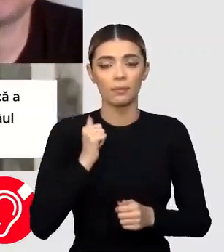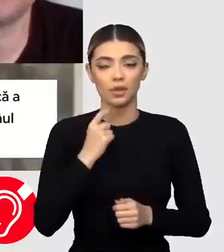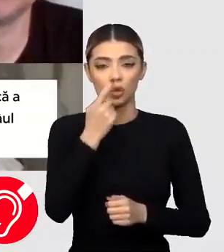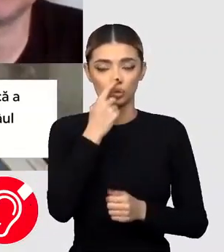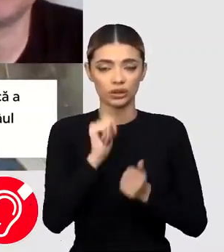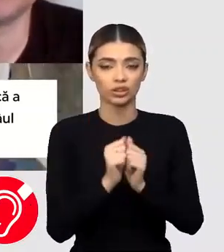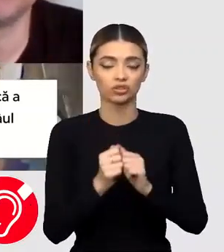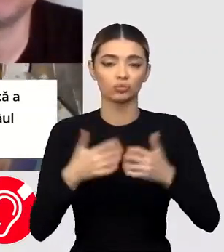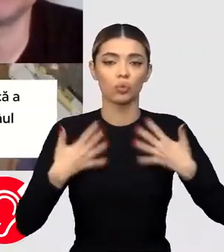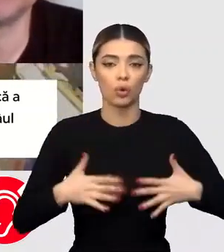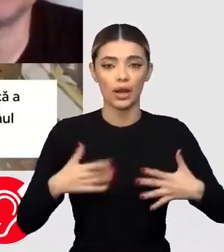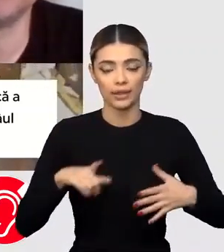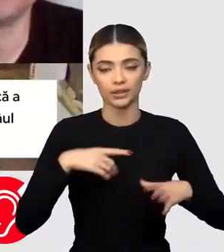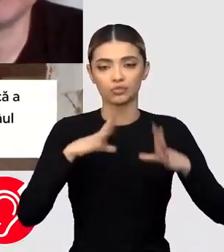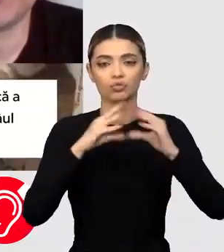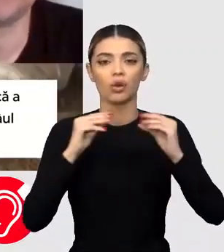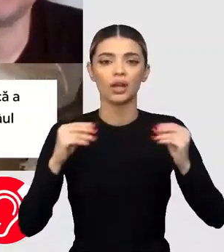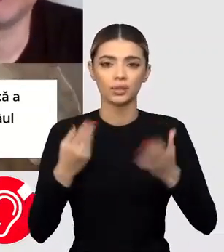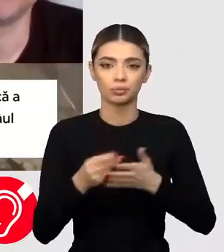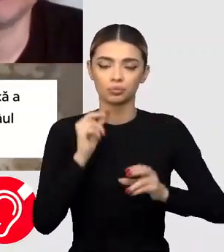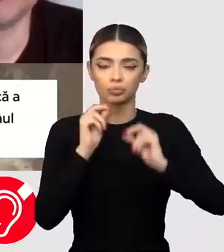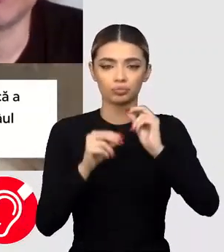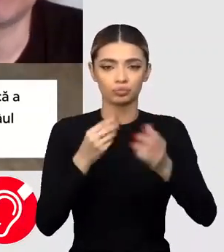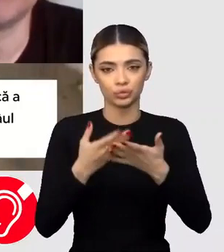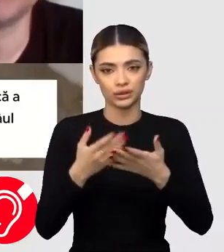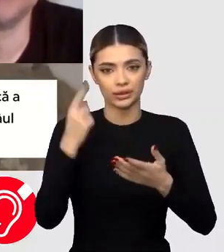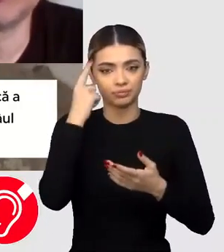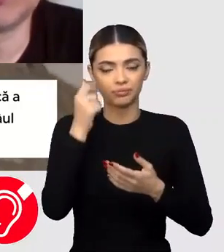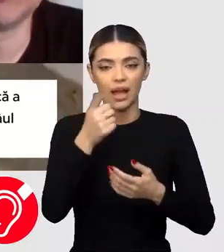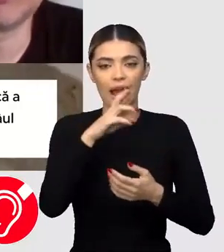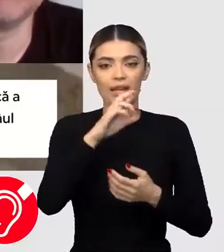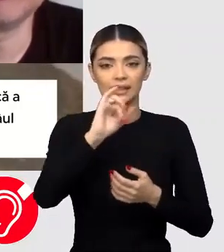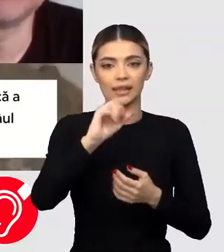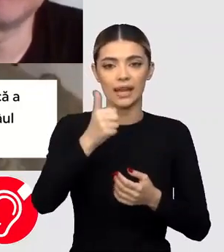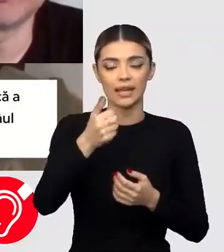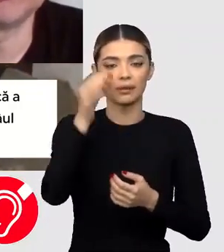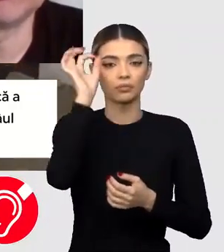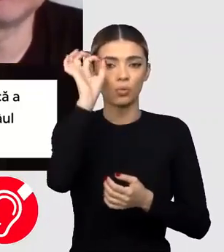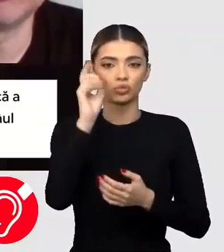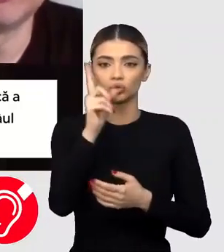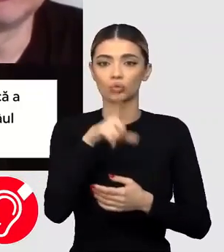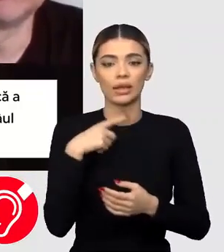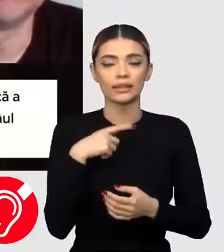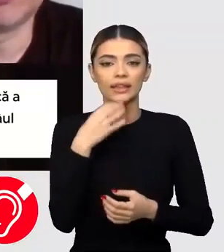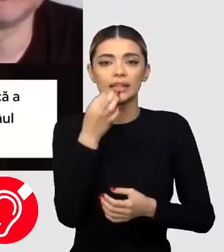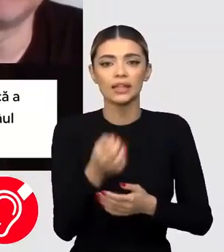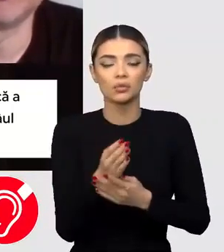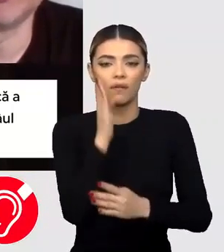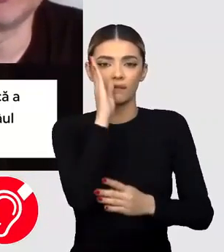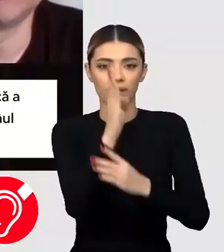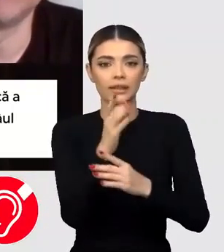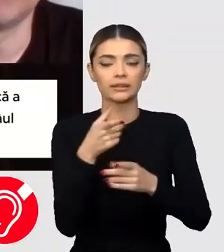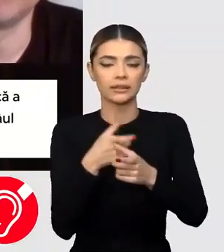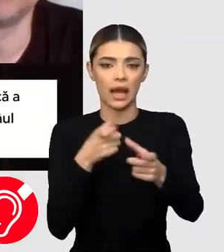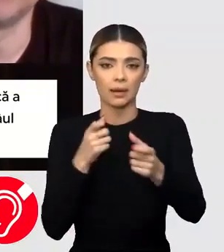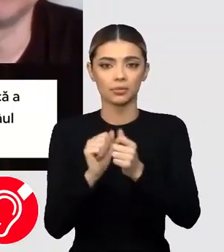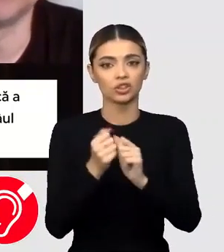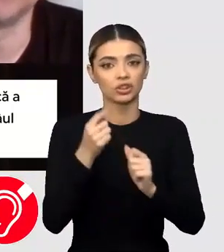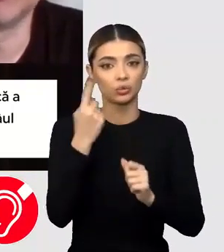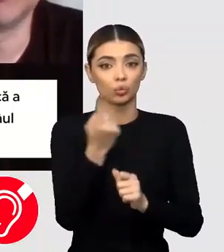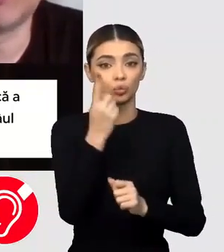Ucraina folosesc foarte mult atelieria convențională care nu este precisă și astfel de